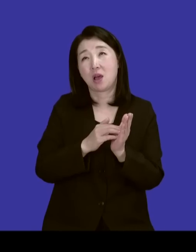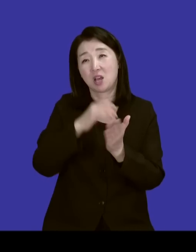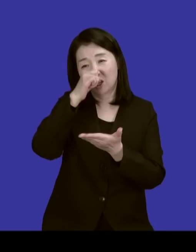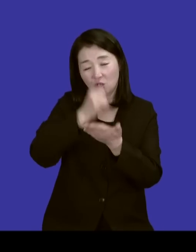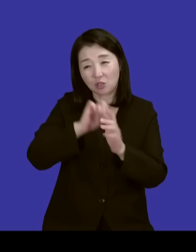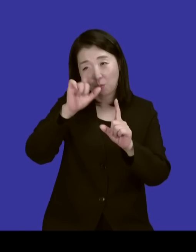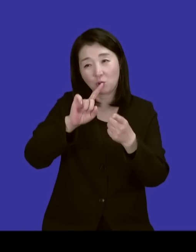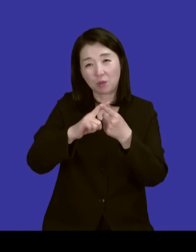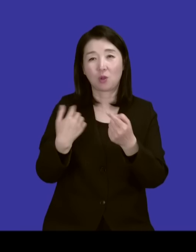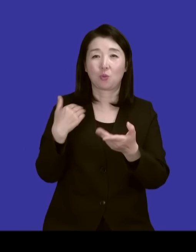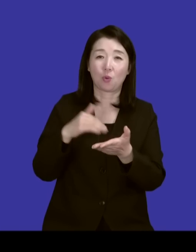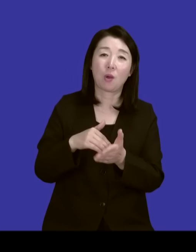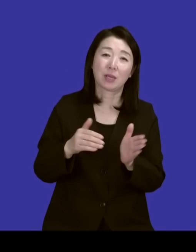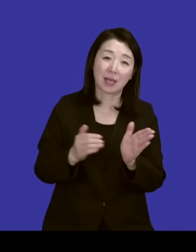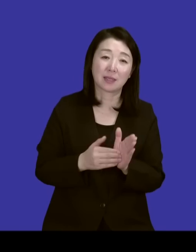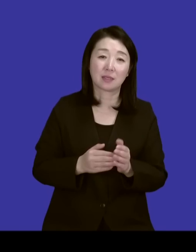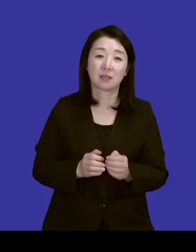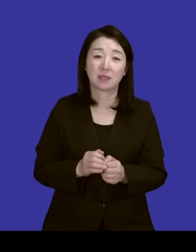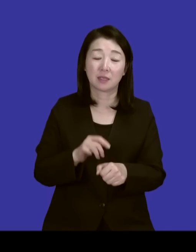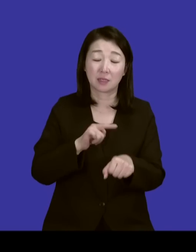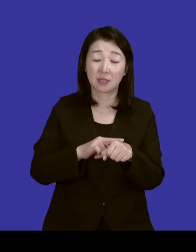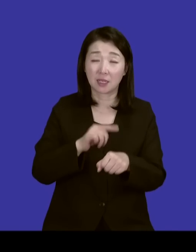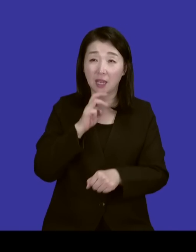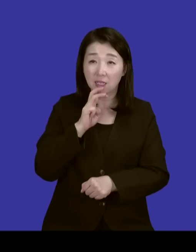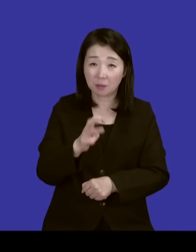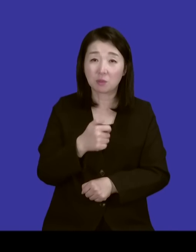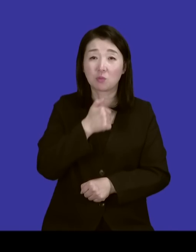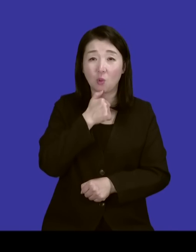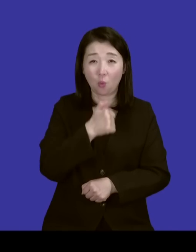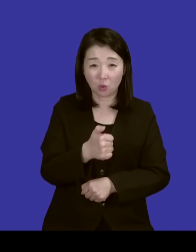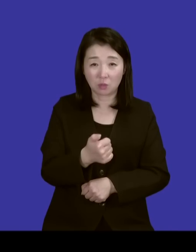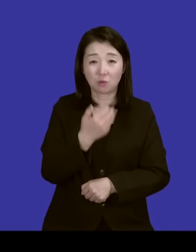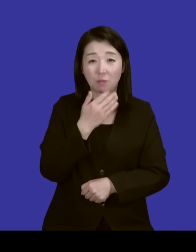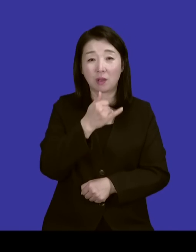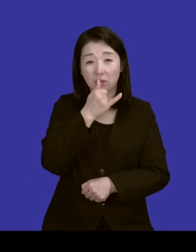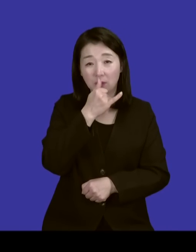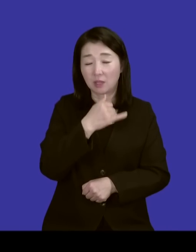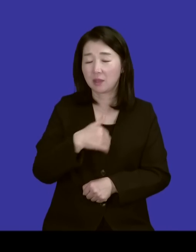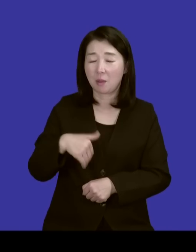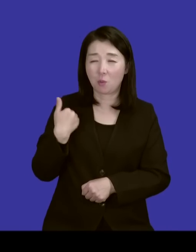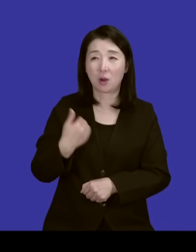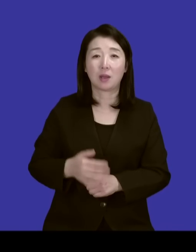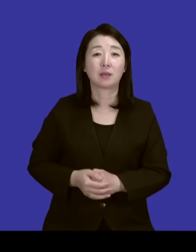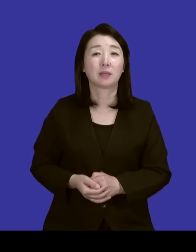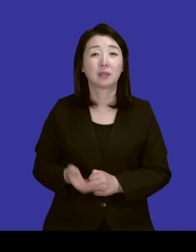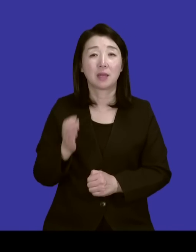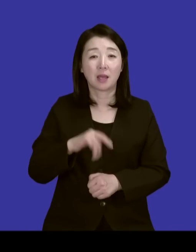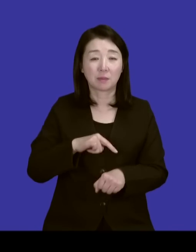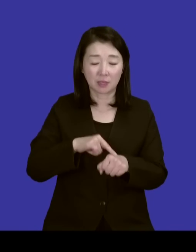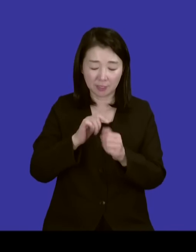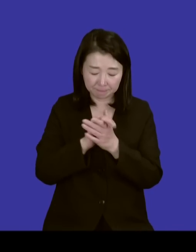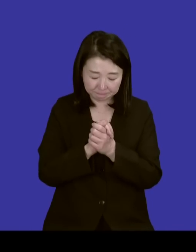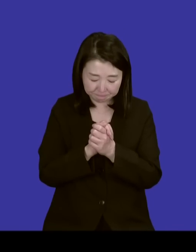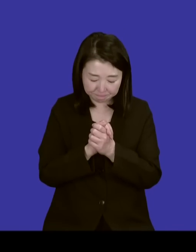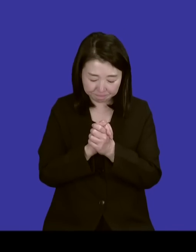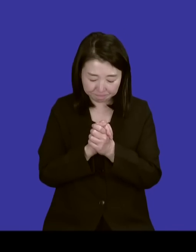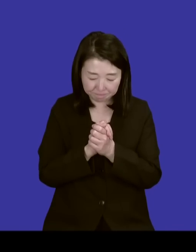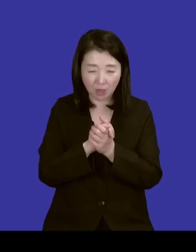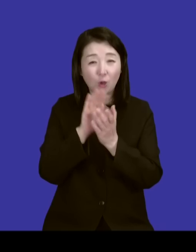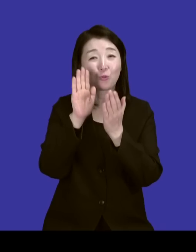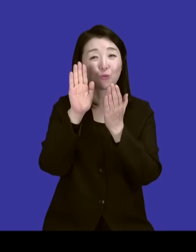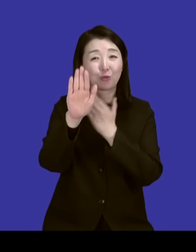그 시간이 뭐 30분일 수 있고 50분일 수 있고 그건 저는 몰라요. 근데 그 시간 기도하고 나야